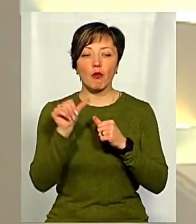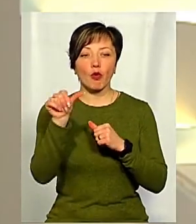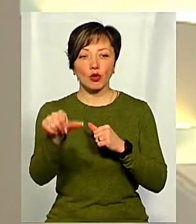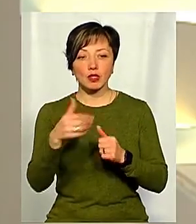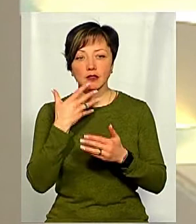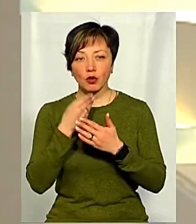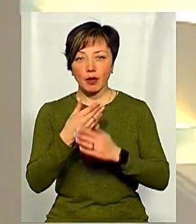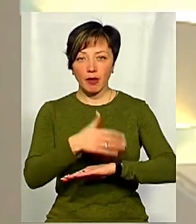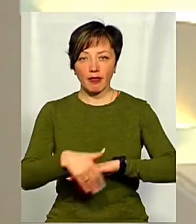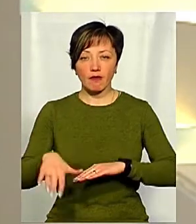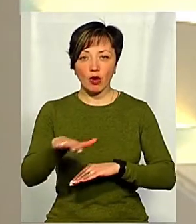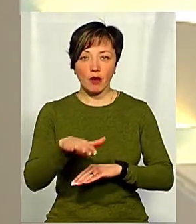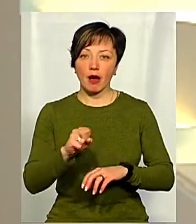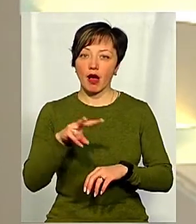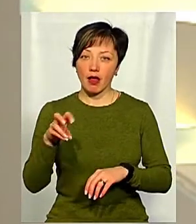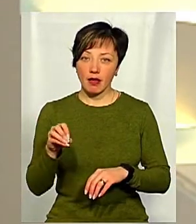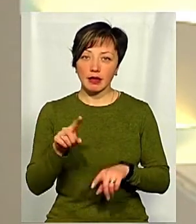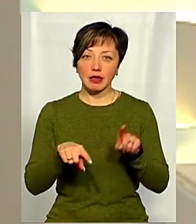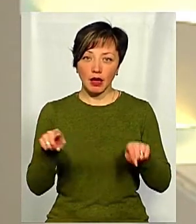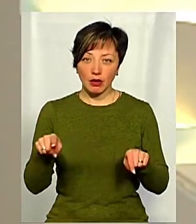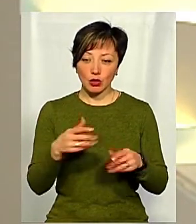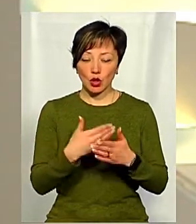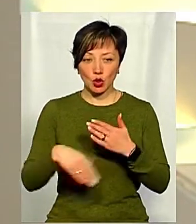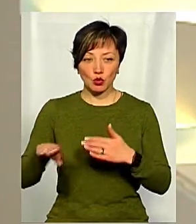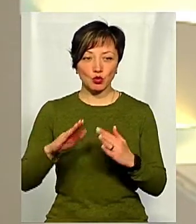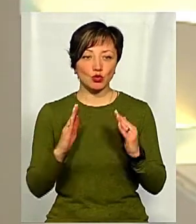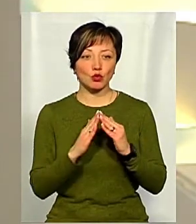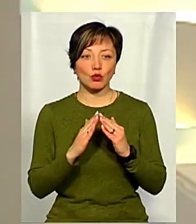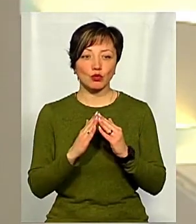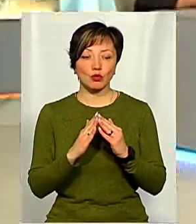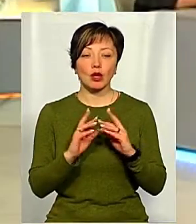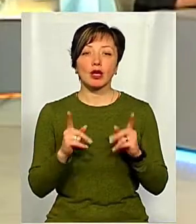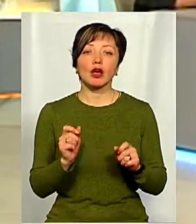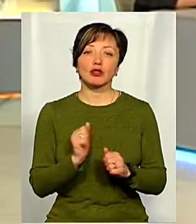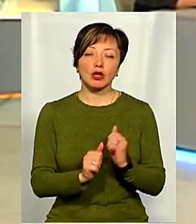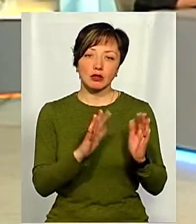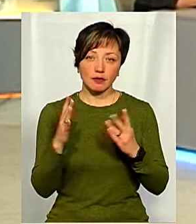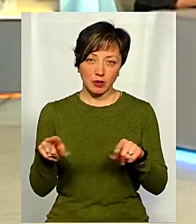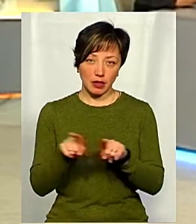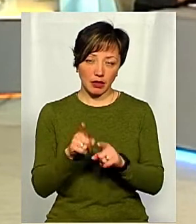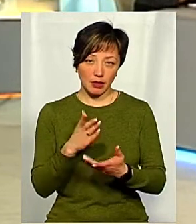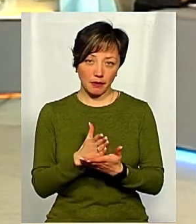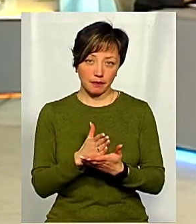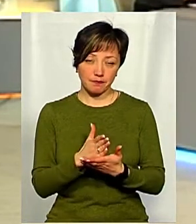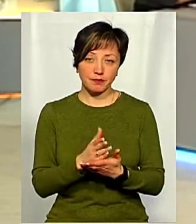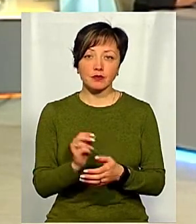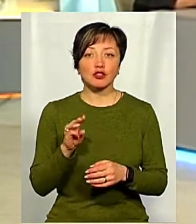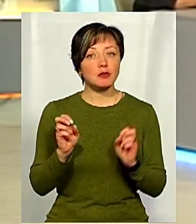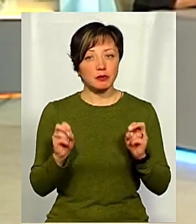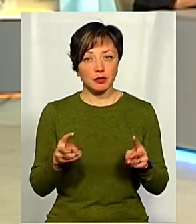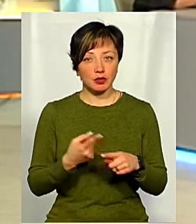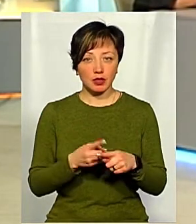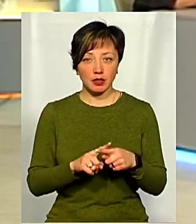свій курс. Але деколи вони йдуть з дому, як часто трапляються такі випадки? І чим